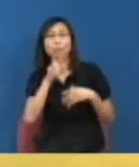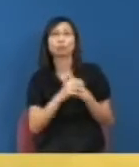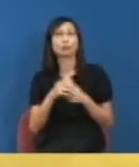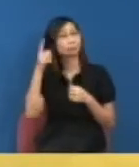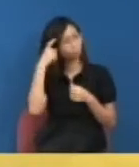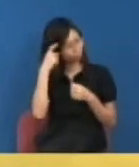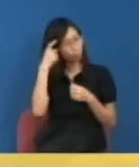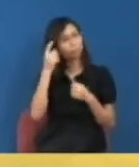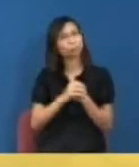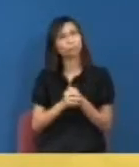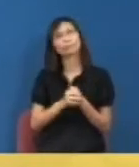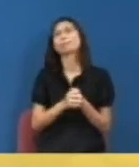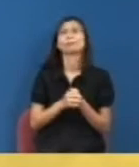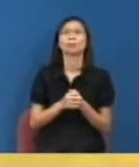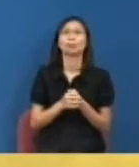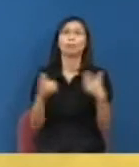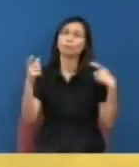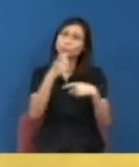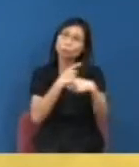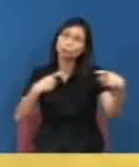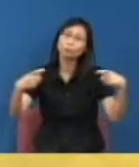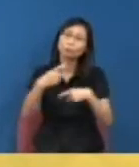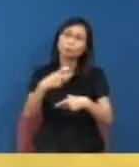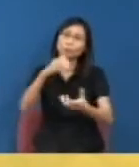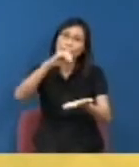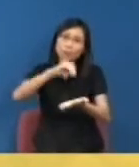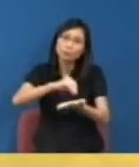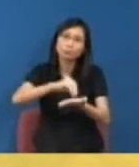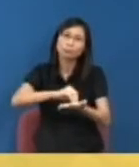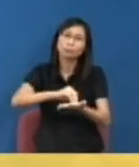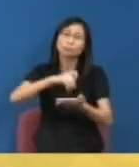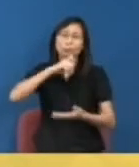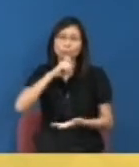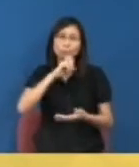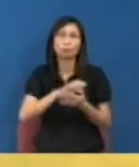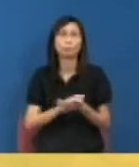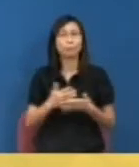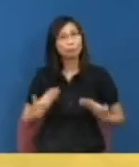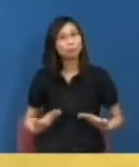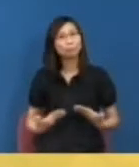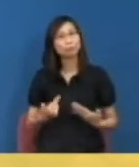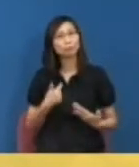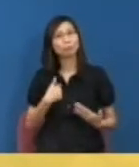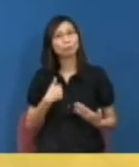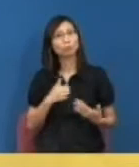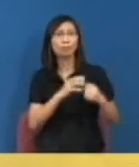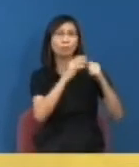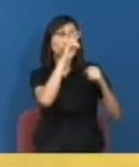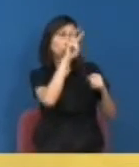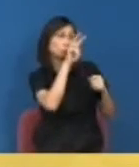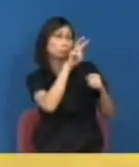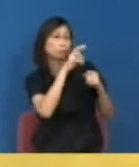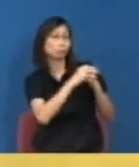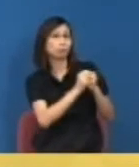所以你某個程度的商業法是有必然性的所以今天說我要討好權貴是